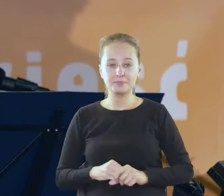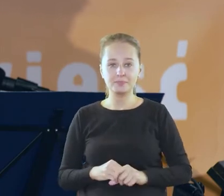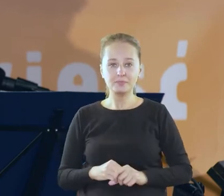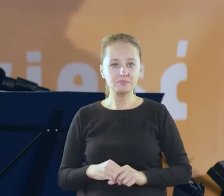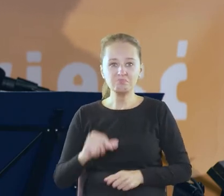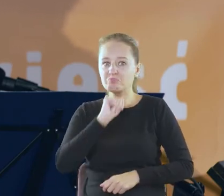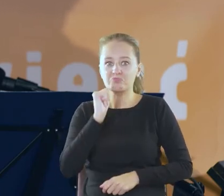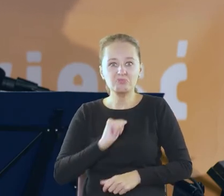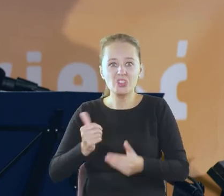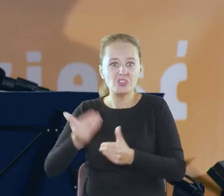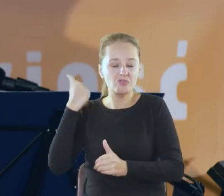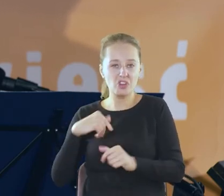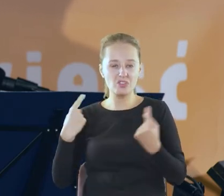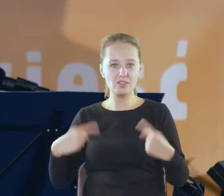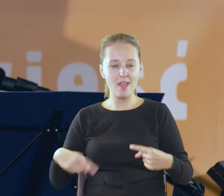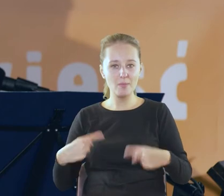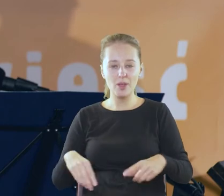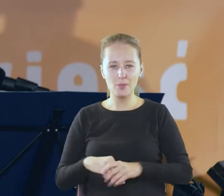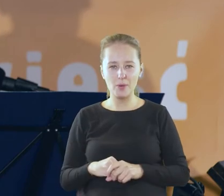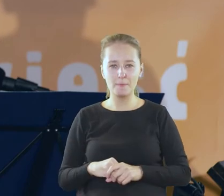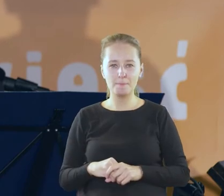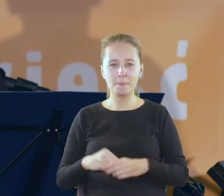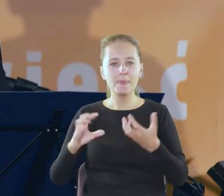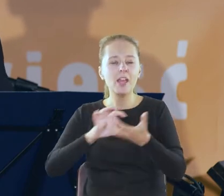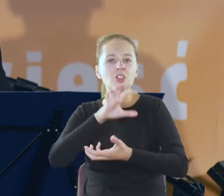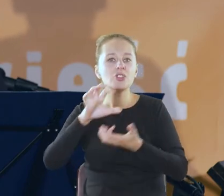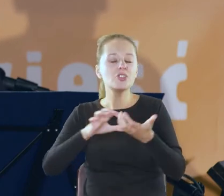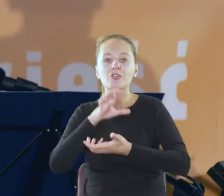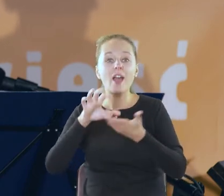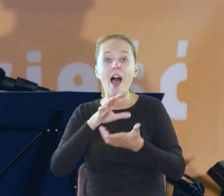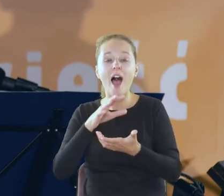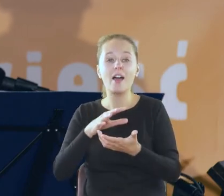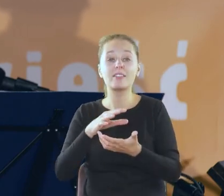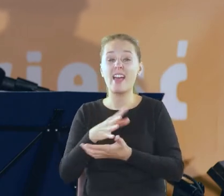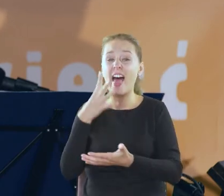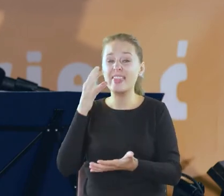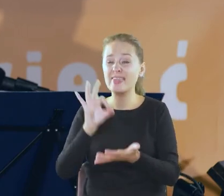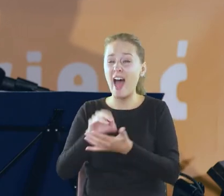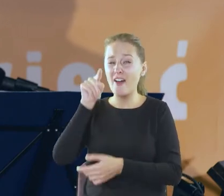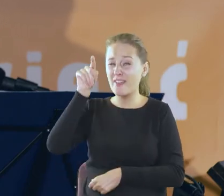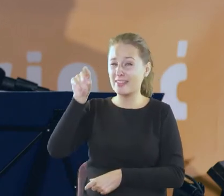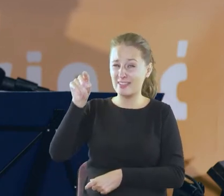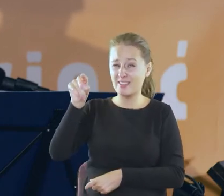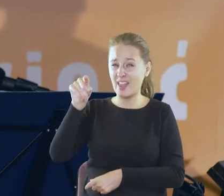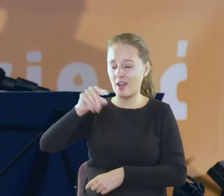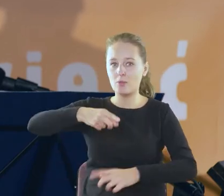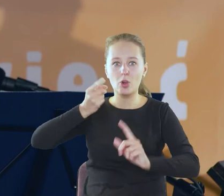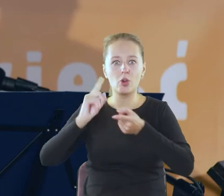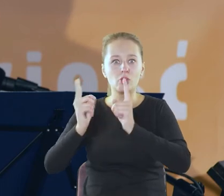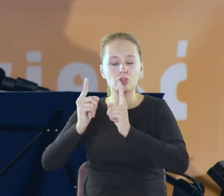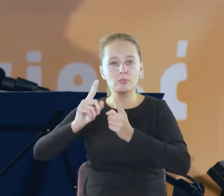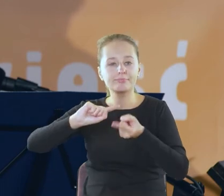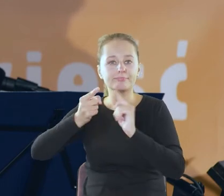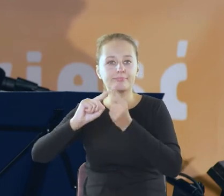wcześniej się nie zmieniał stawał się nawet tam na Grodzieńszczyźnie coraz szybszy coraz bardziej